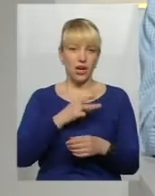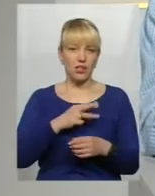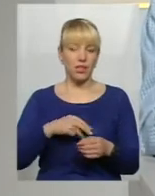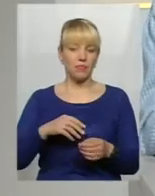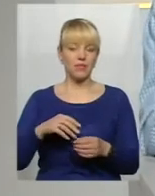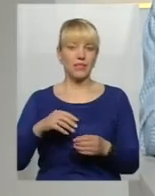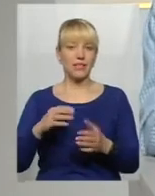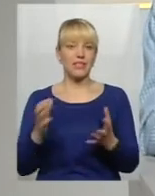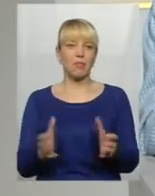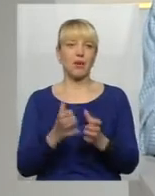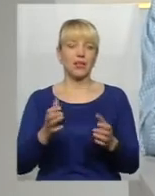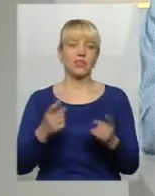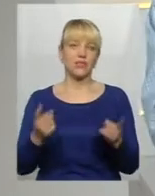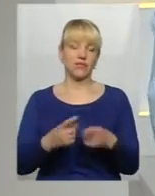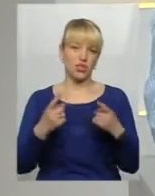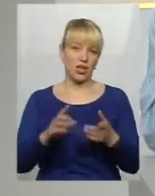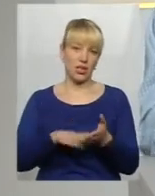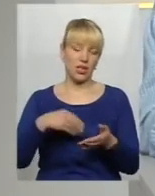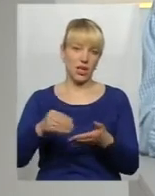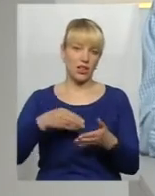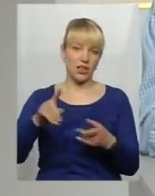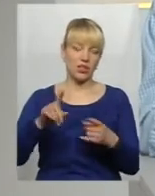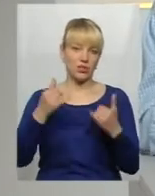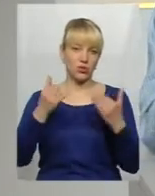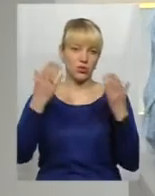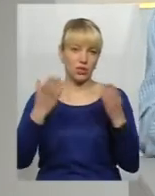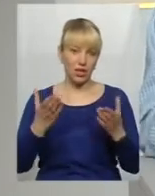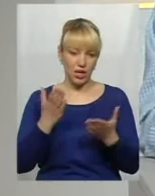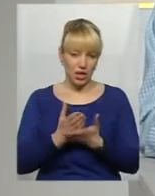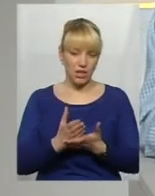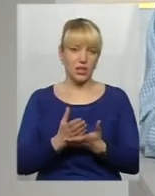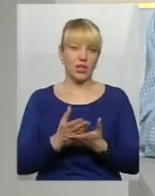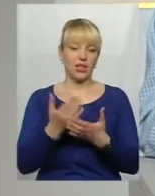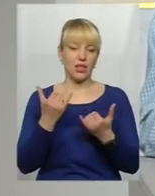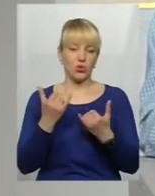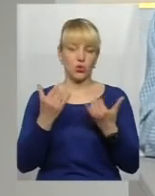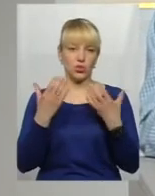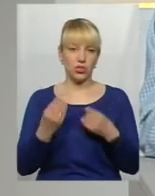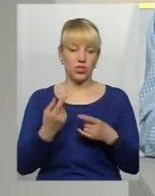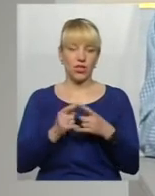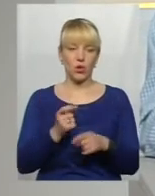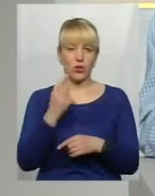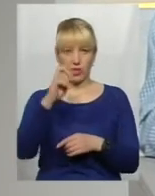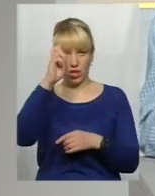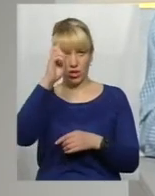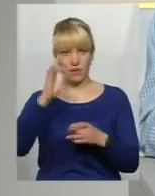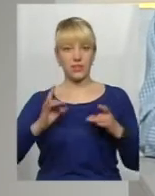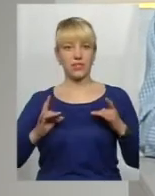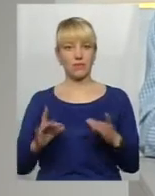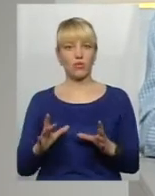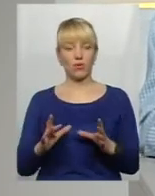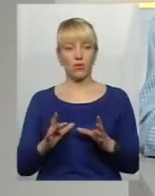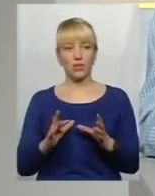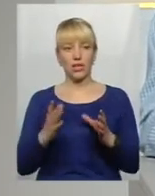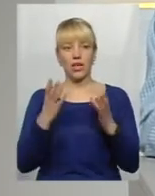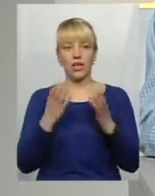зберегти звичайний календар, який сьогодні є, на сьогоднішній момент. Це в нас 11 державних святкових